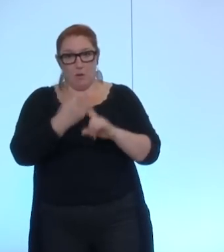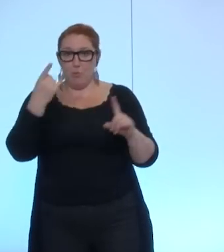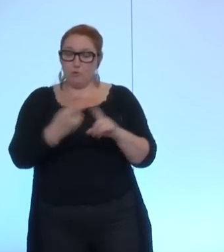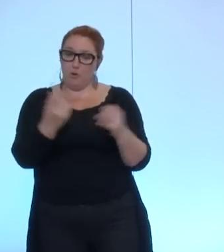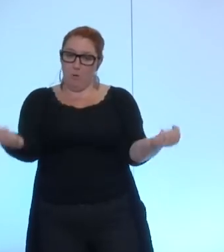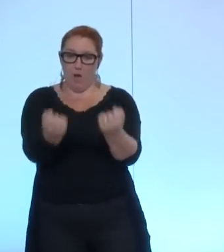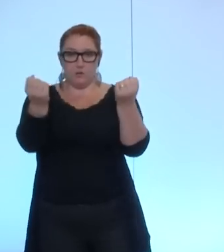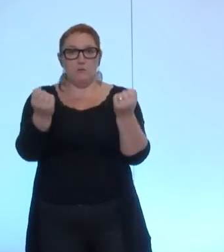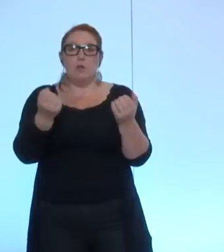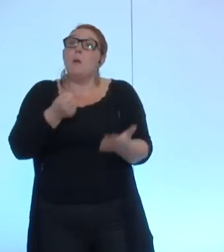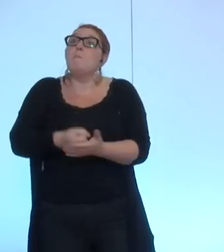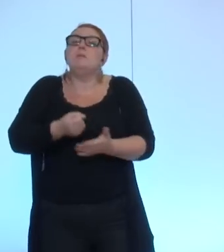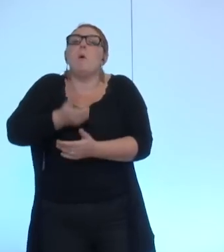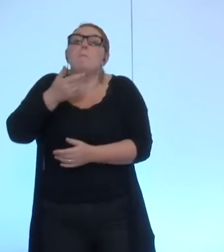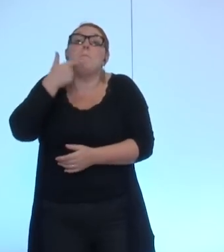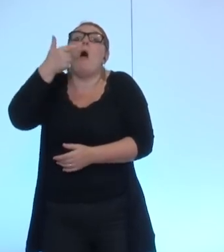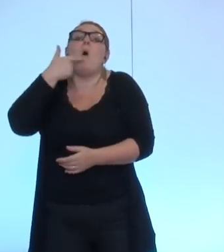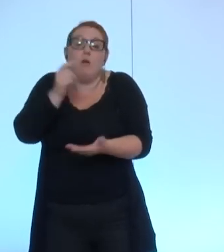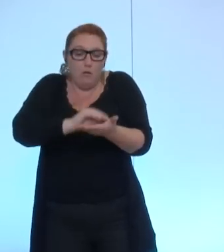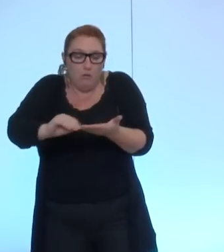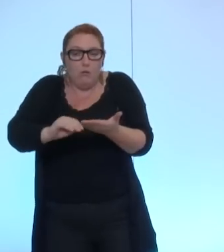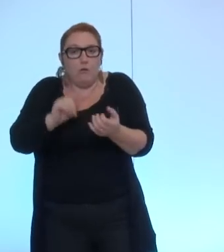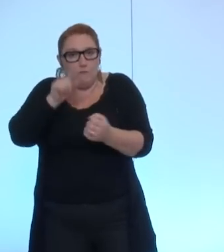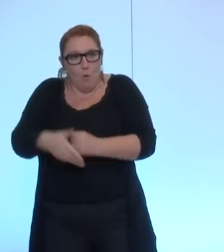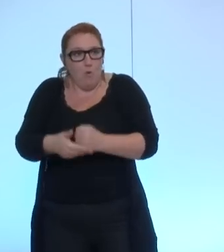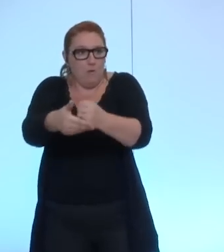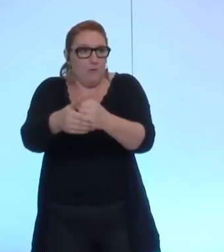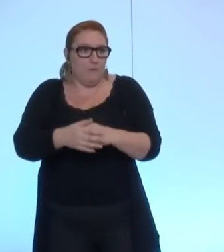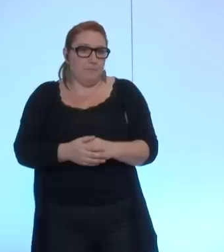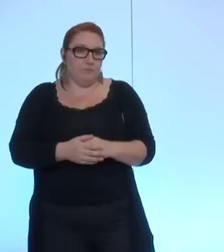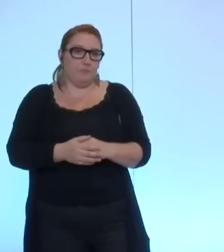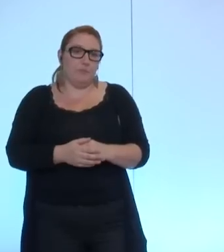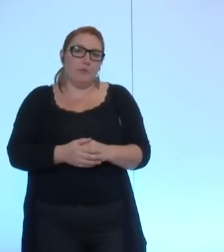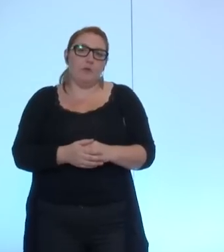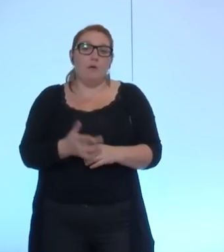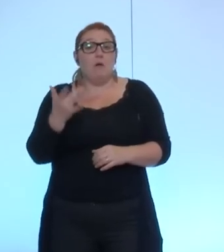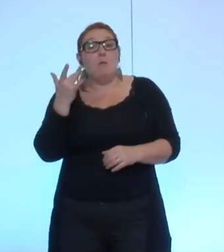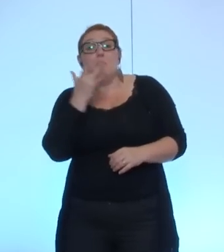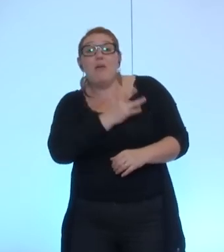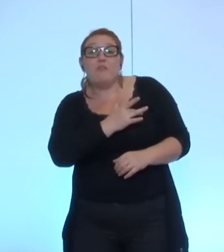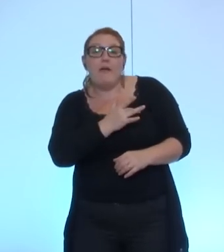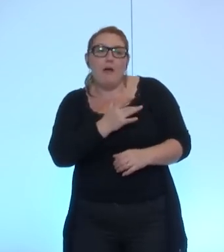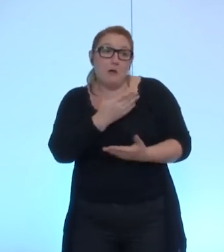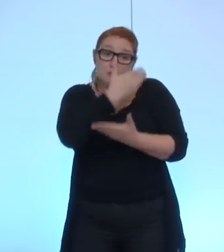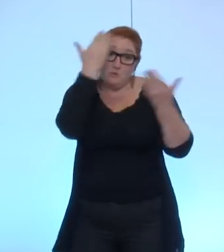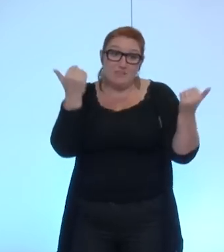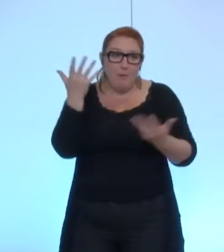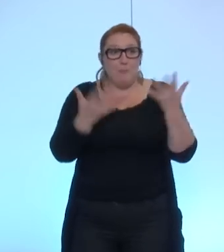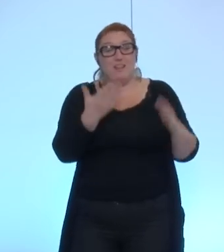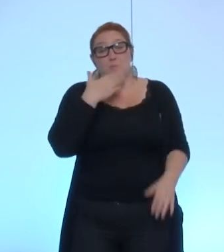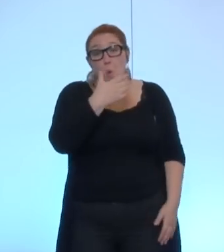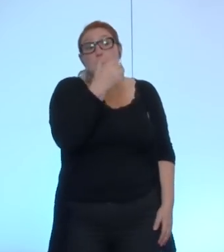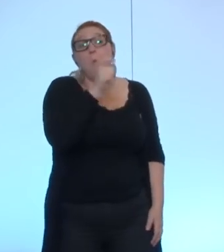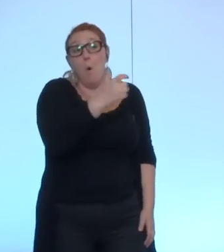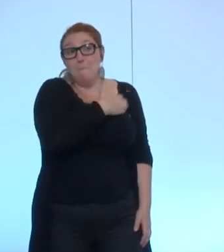cette activité alors pervers je ne sais pas éventuellement maire vert vous pourriez mais tant que j'arrive les verts